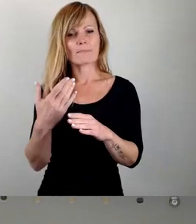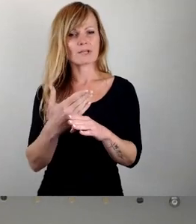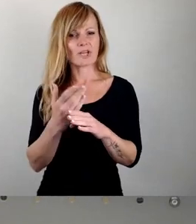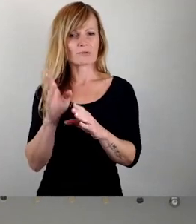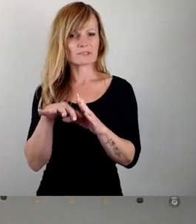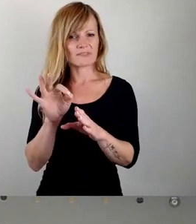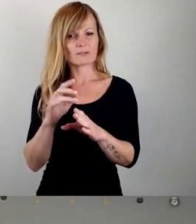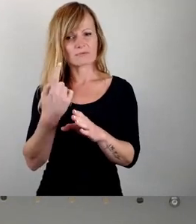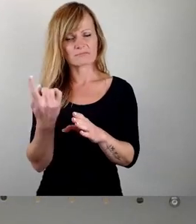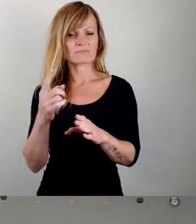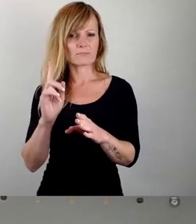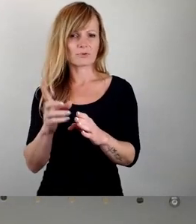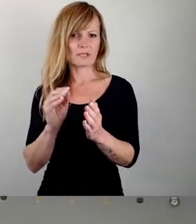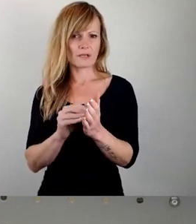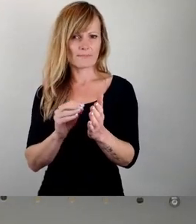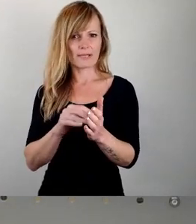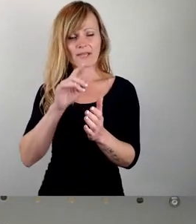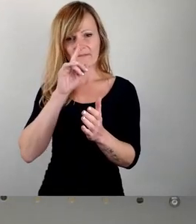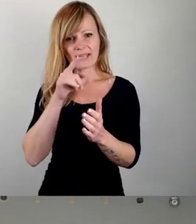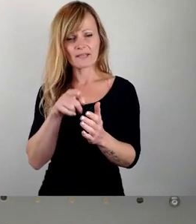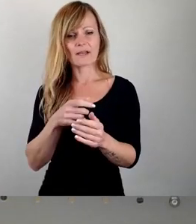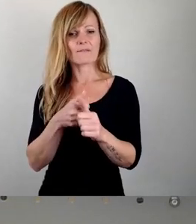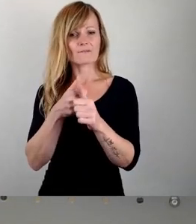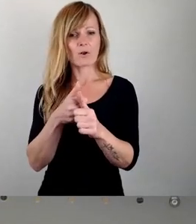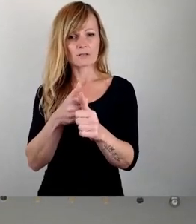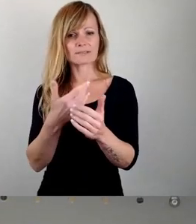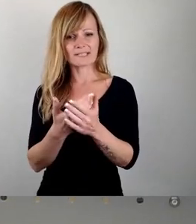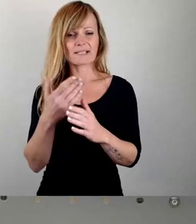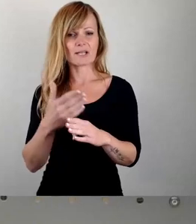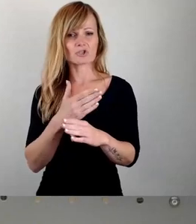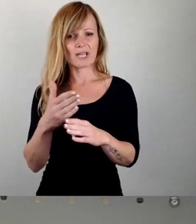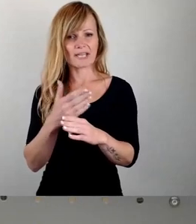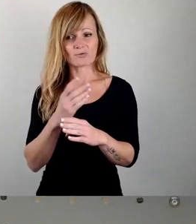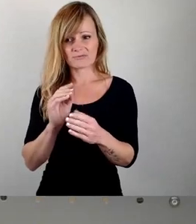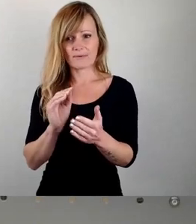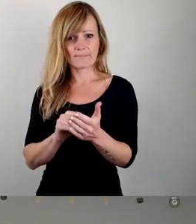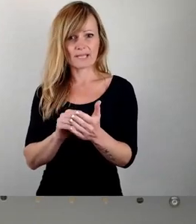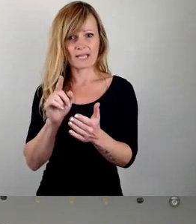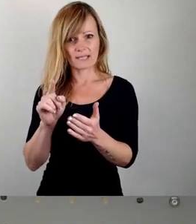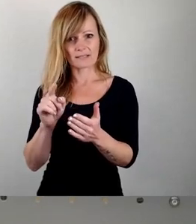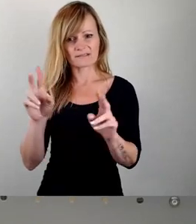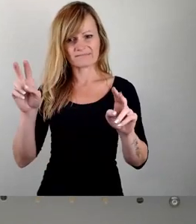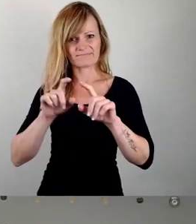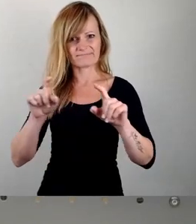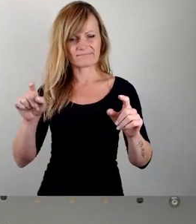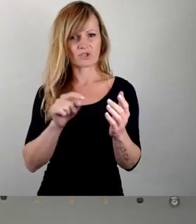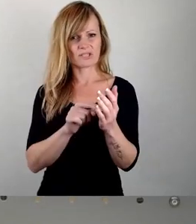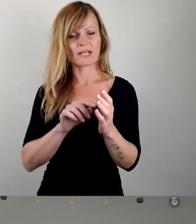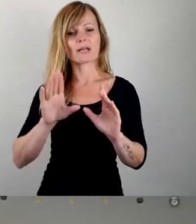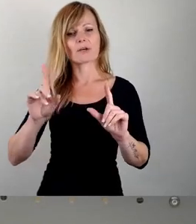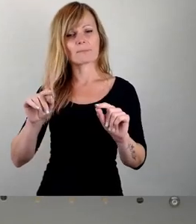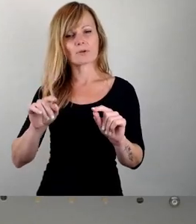beteiligen, wenn er an den Folgen der Entscheidung beteiligt ist, meint, wenn es in seinem Lebensumfeld zu